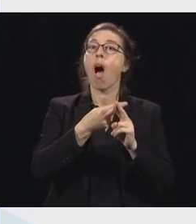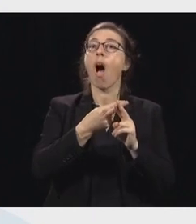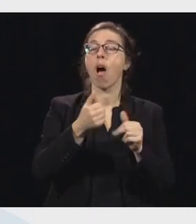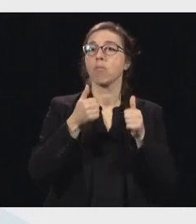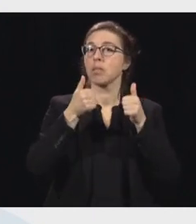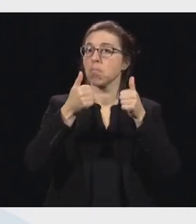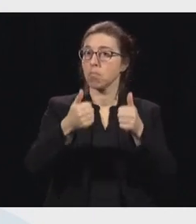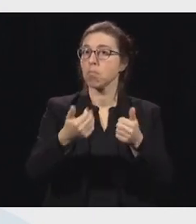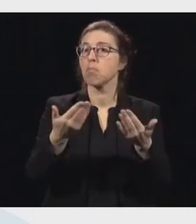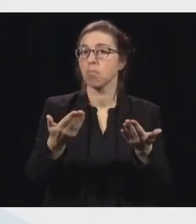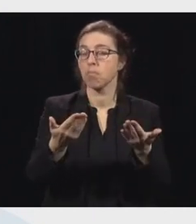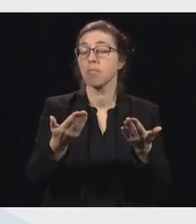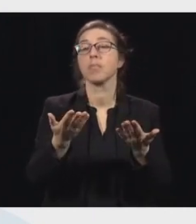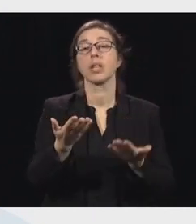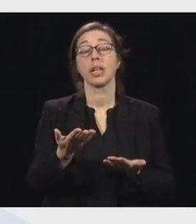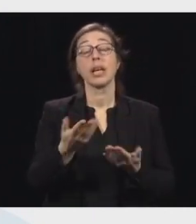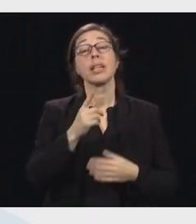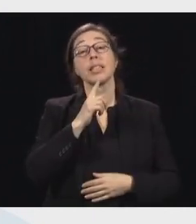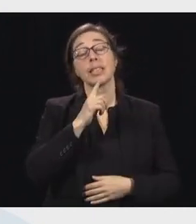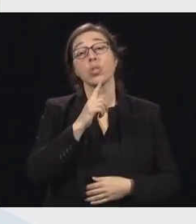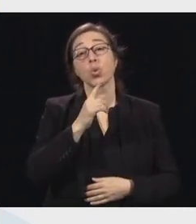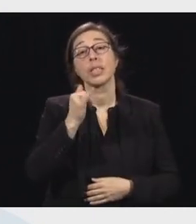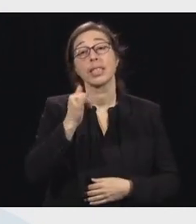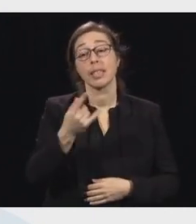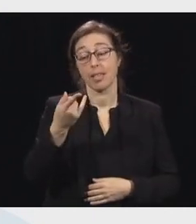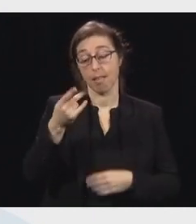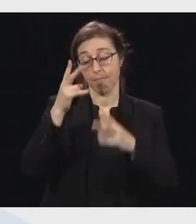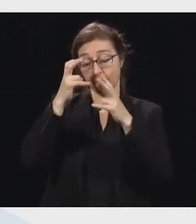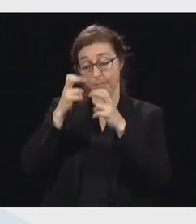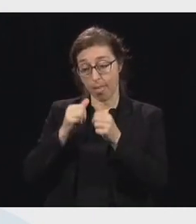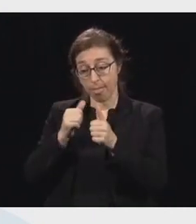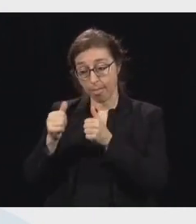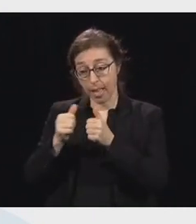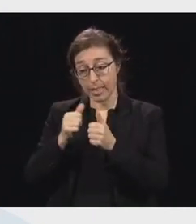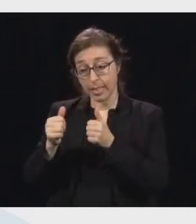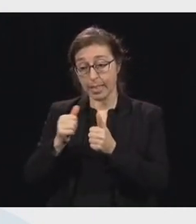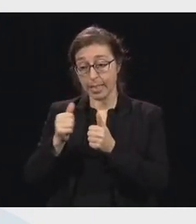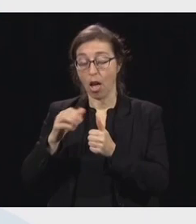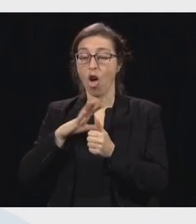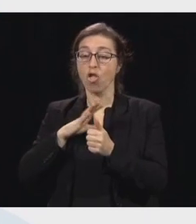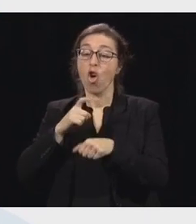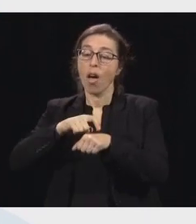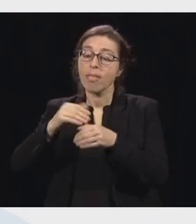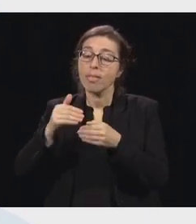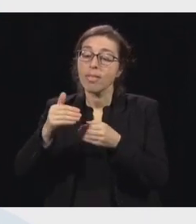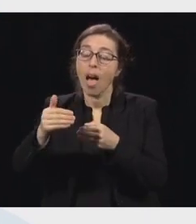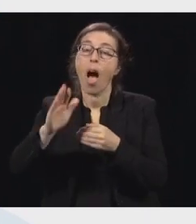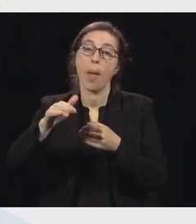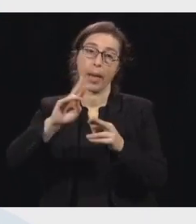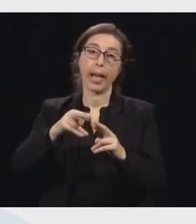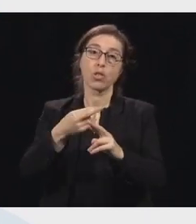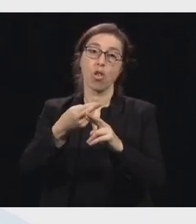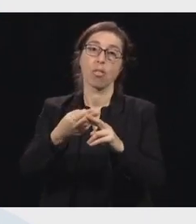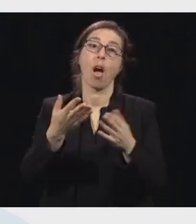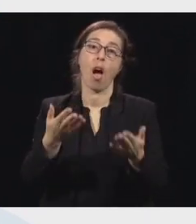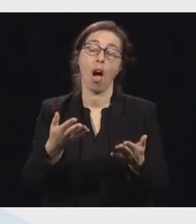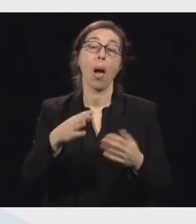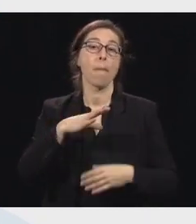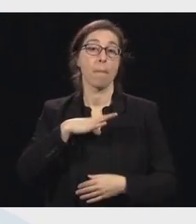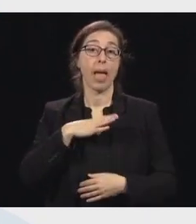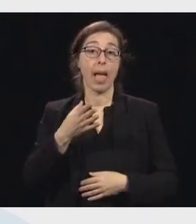on analyse. Ça prend un certain temps avant que ça donne des résultats. Mais il y a plus de tests. Donc, c'est normal qu y plus de résultats